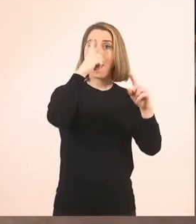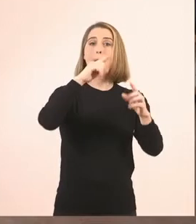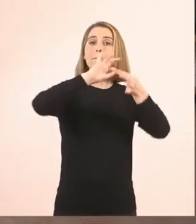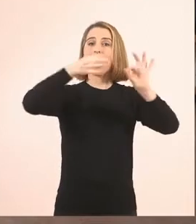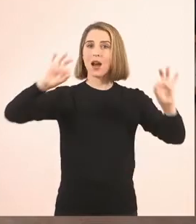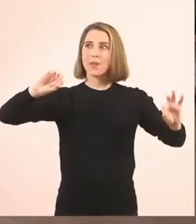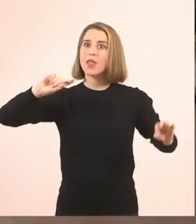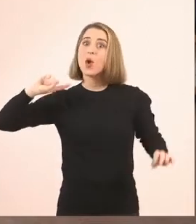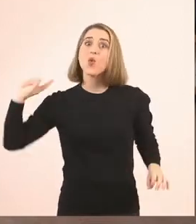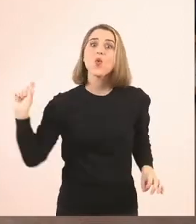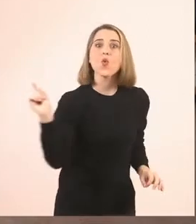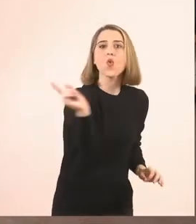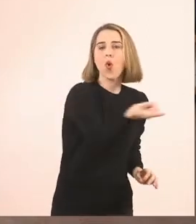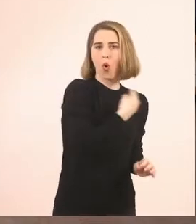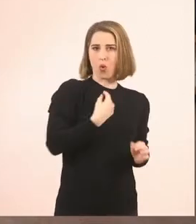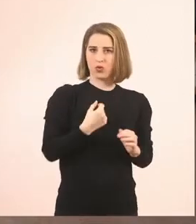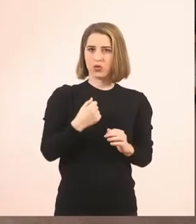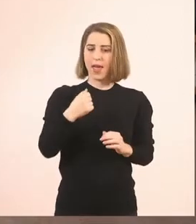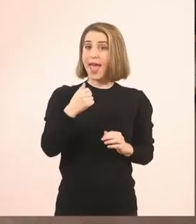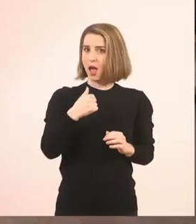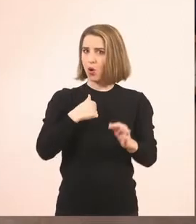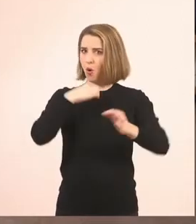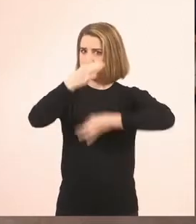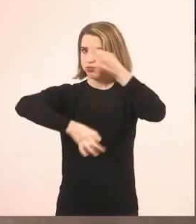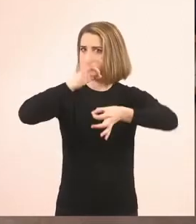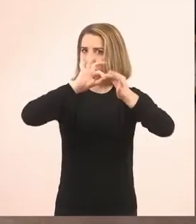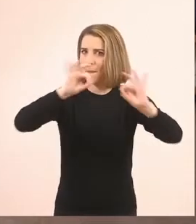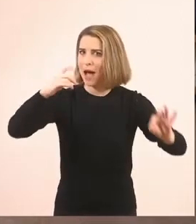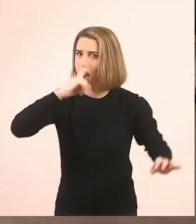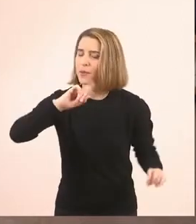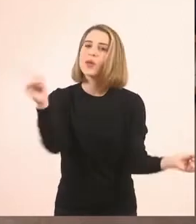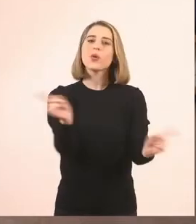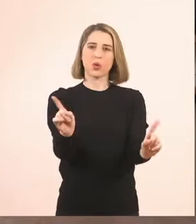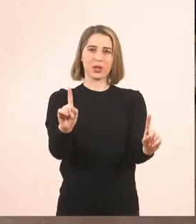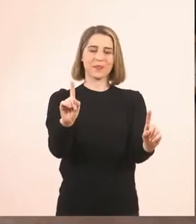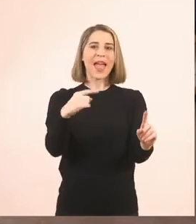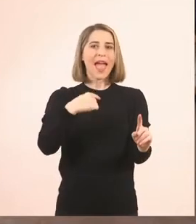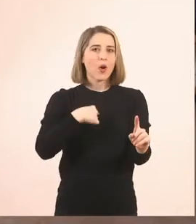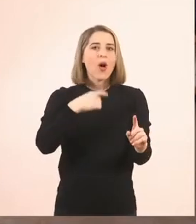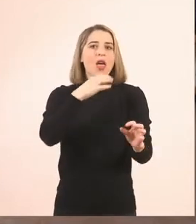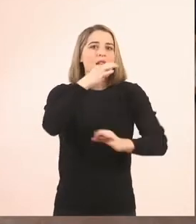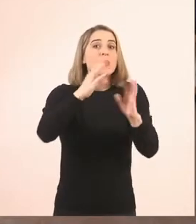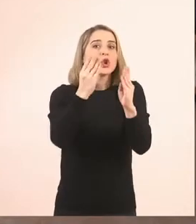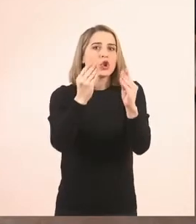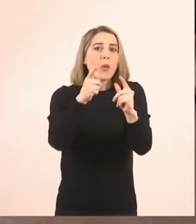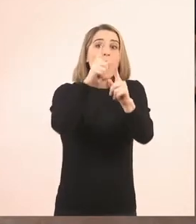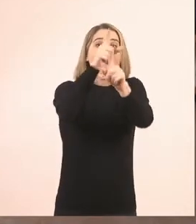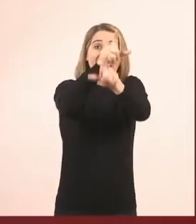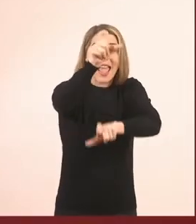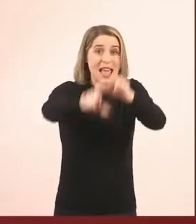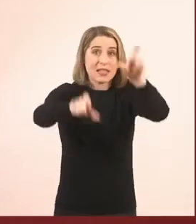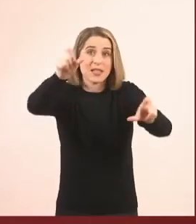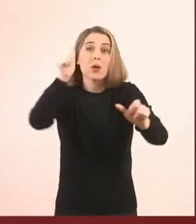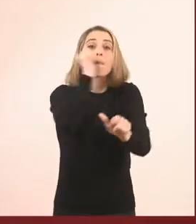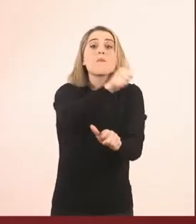Δεν θα σας πω μόνο ένα παραμύθι, αλλά πως αυτό το ένα παραμύθι εσείς όλοι μπορείτε να το σκεφτείτε και να το κάνετε με το δικό σας τρόπο.